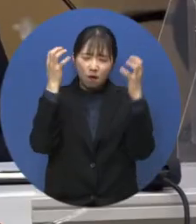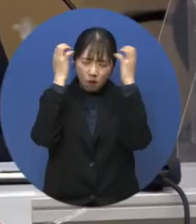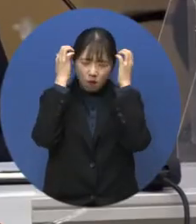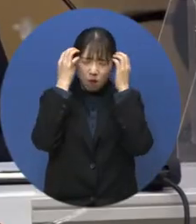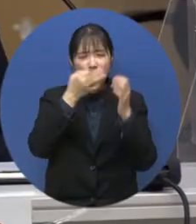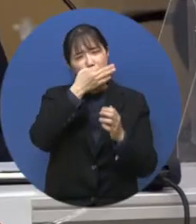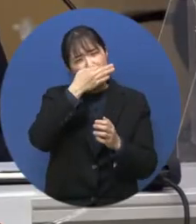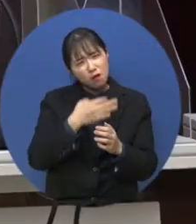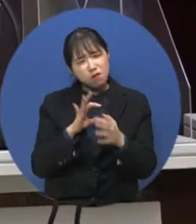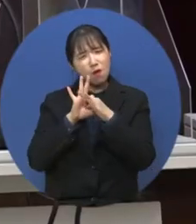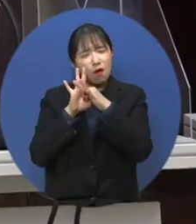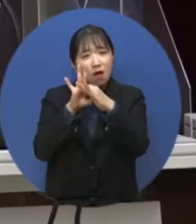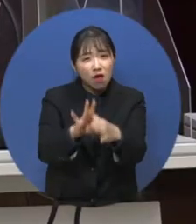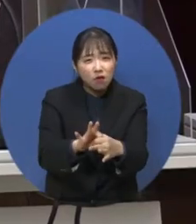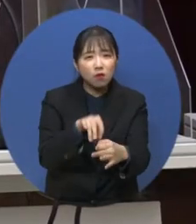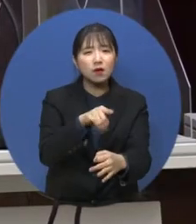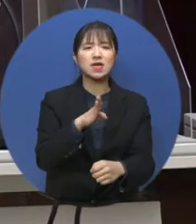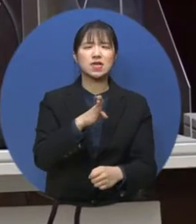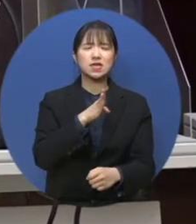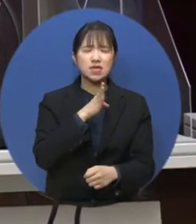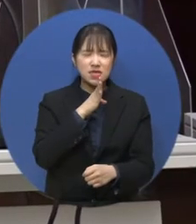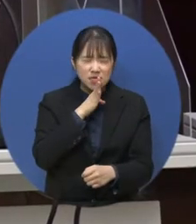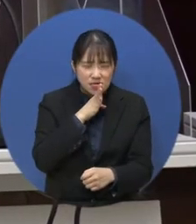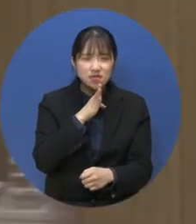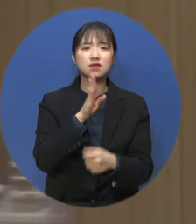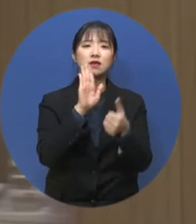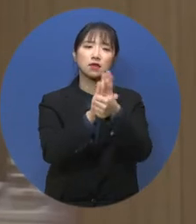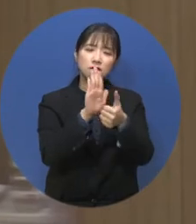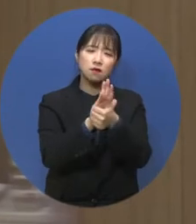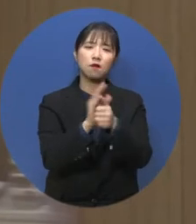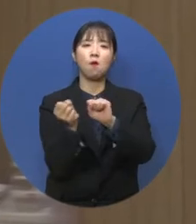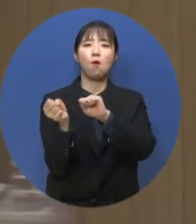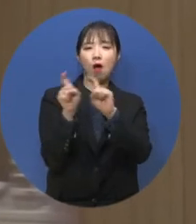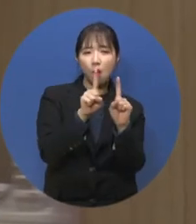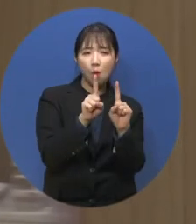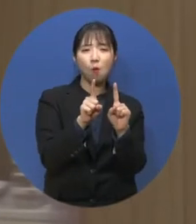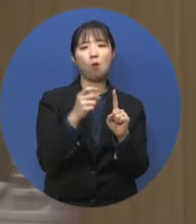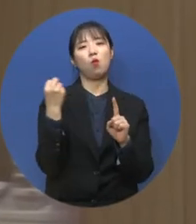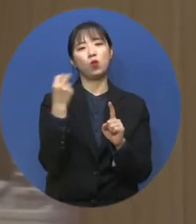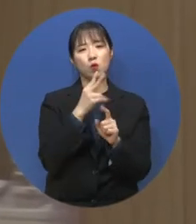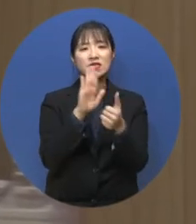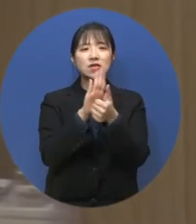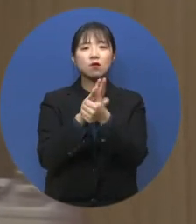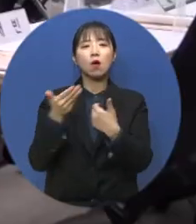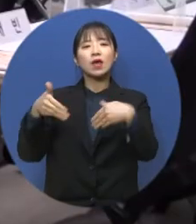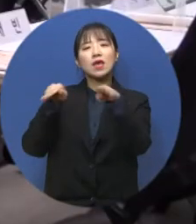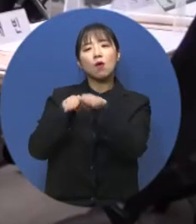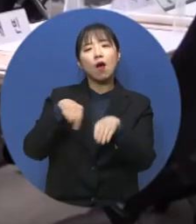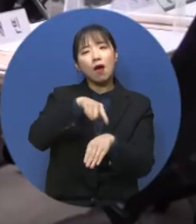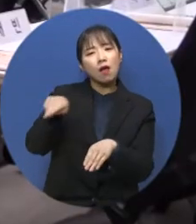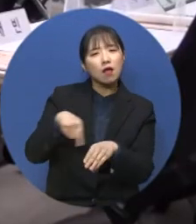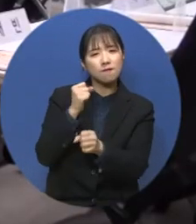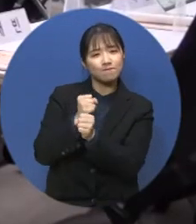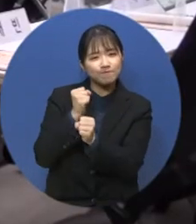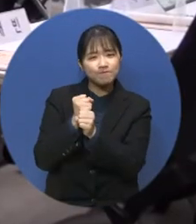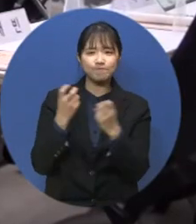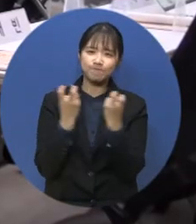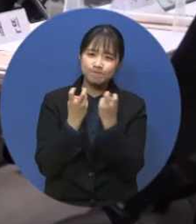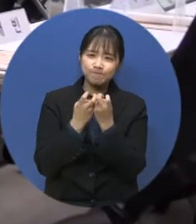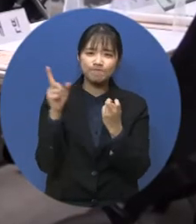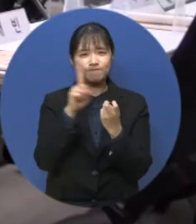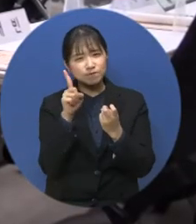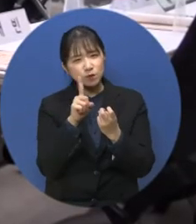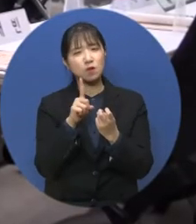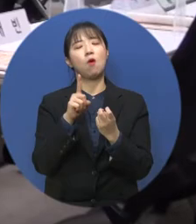고통 해소를 위한 현실 체감형 회복지원 대책과 지원기관 구축 강화에 대한 폭넓은